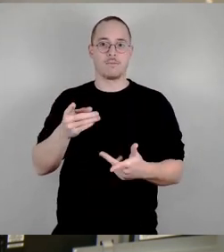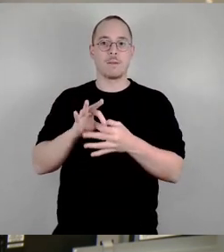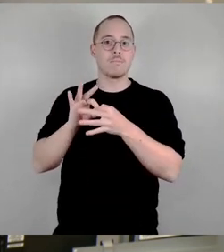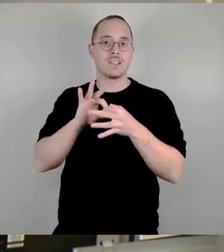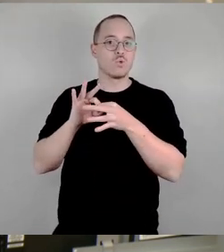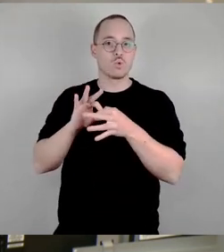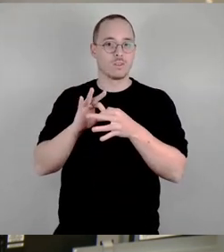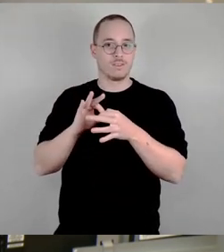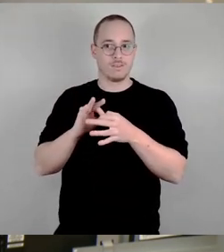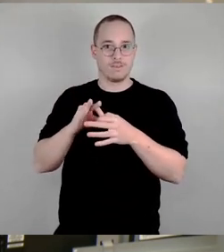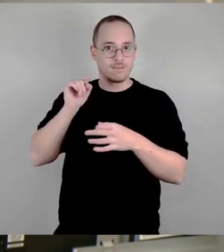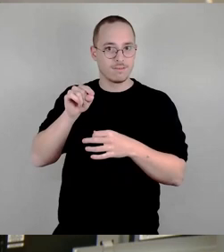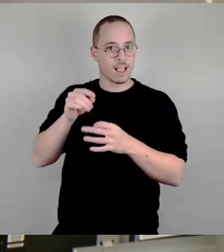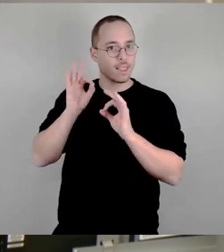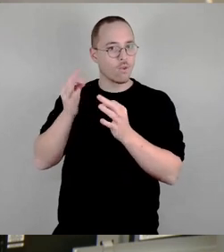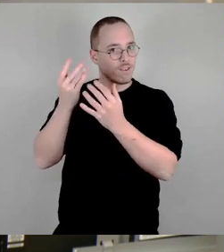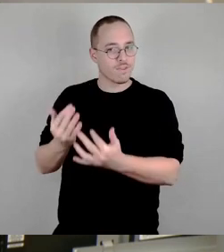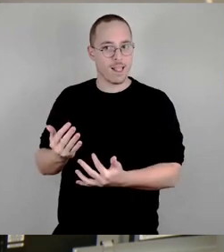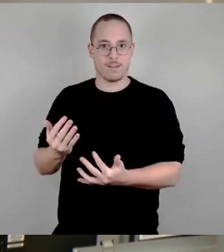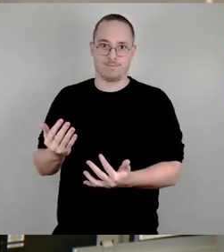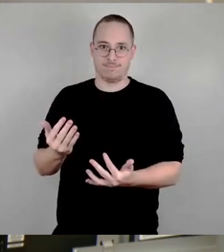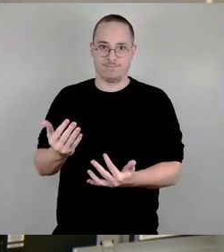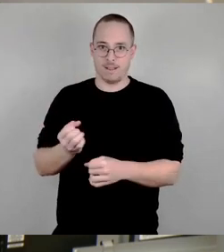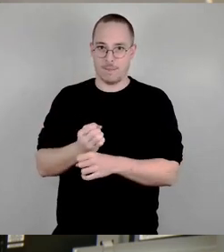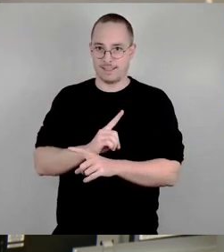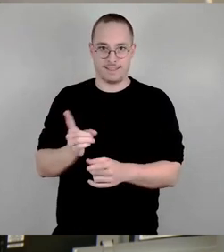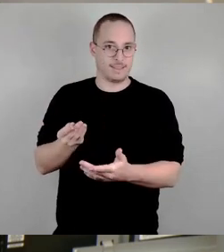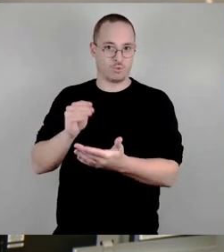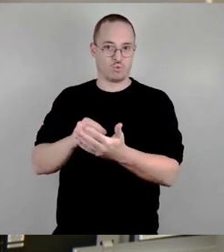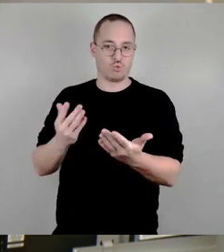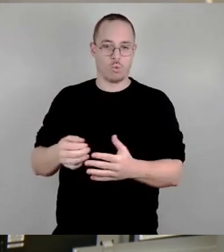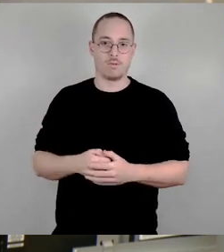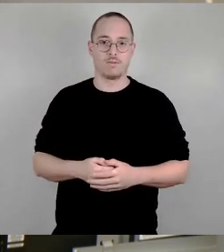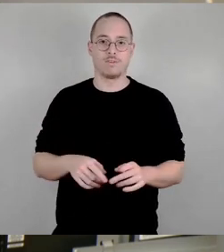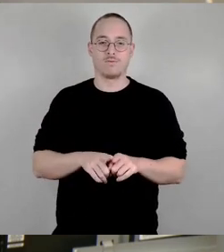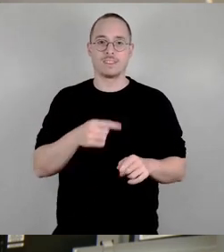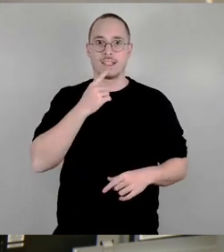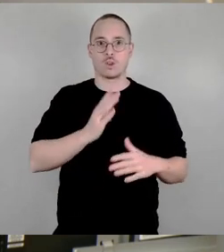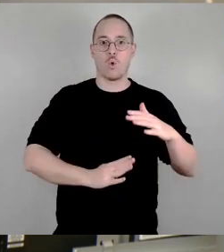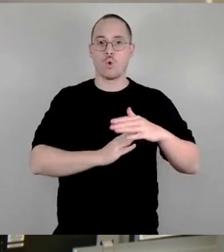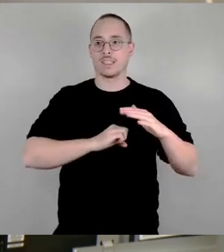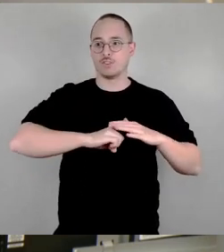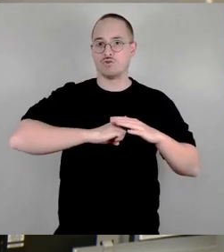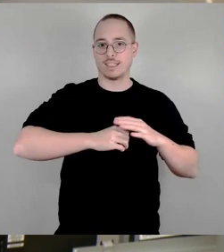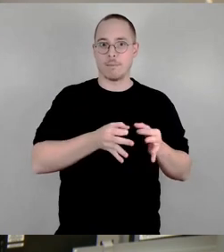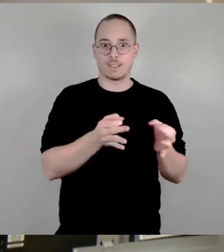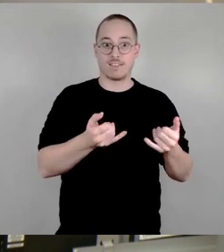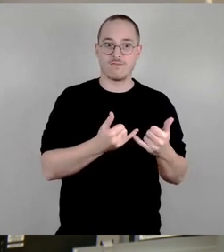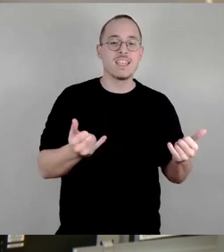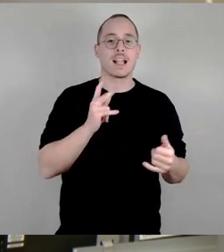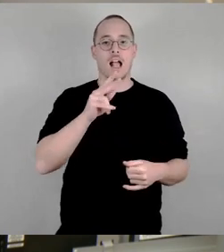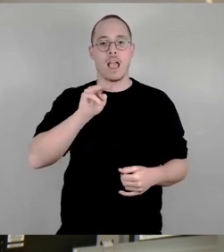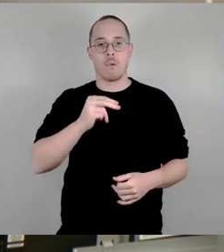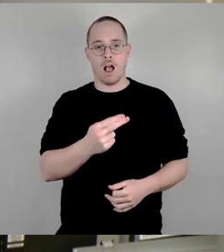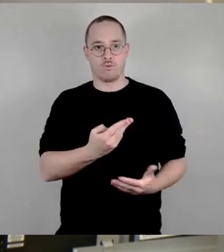Höchstgeschwindigkeiten in Kmh gemessen werden. Man muss kein Natur- oder Rechtswissenschaftler sein, um das zu verstehen. Rudimentäre